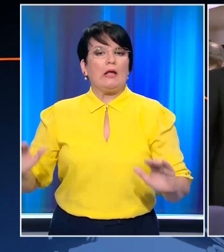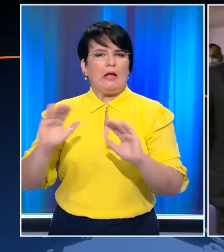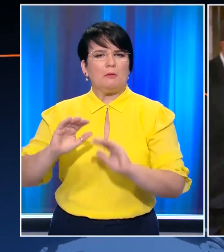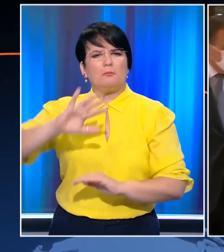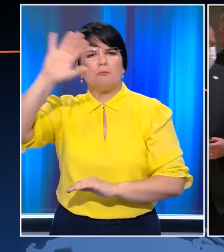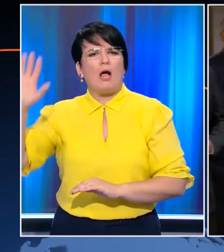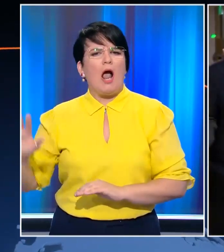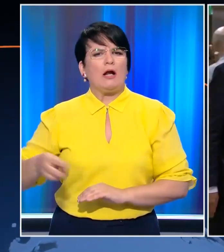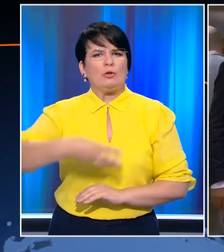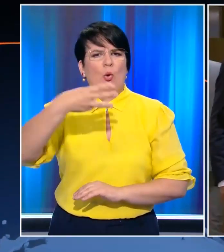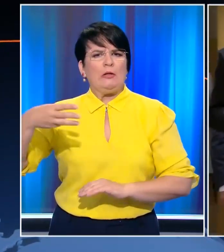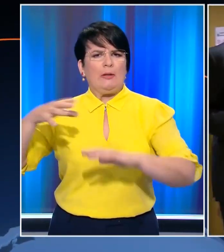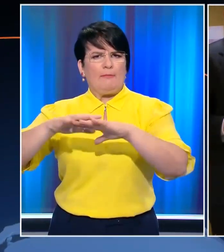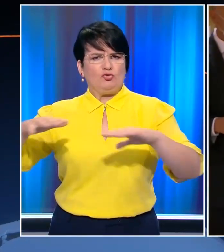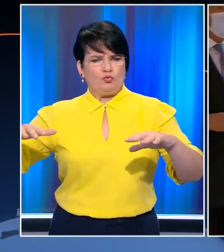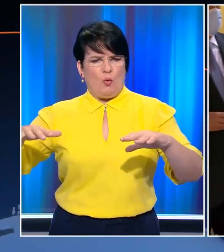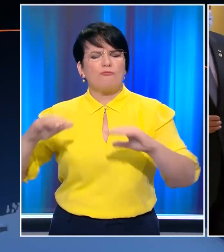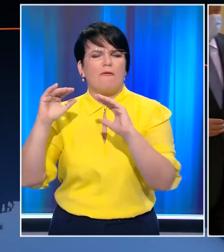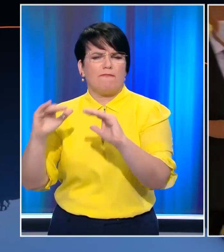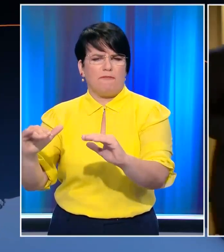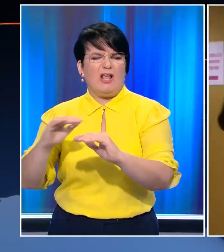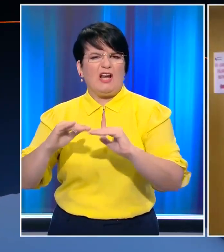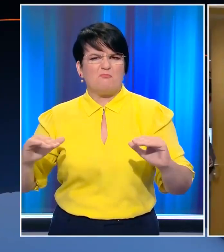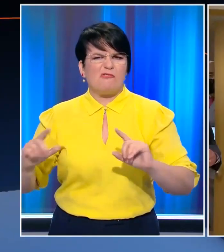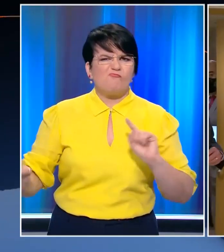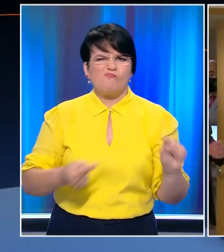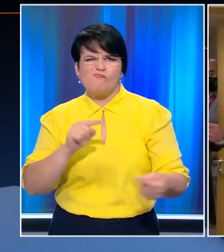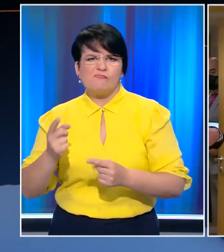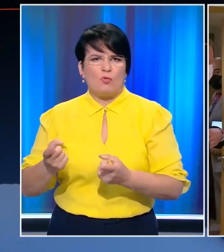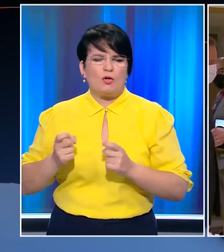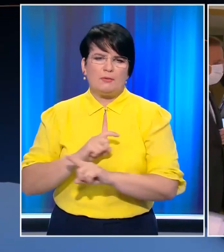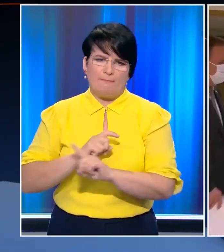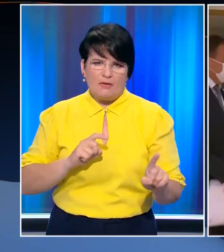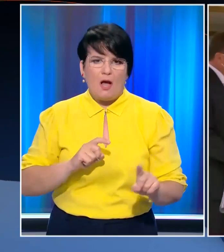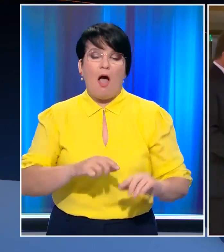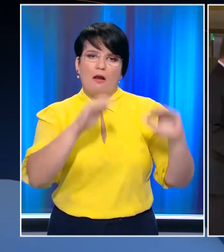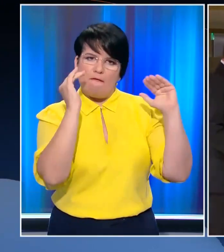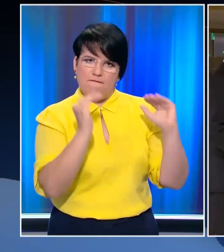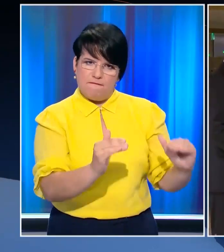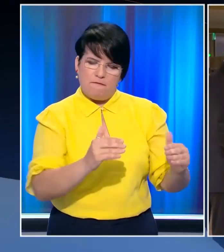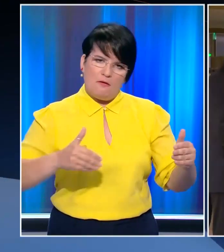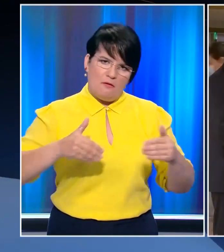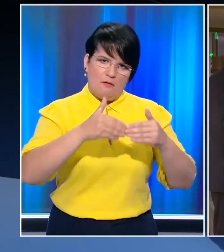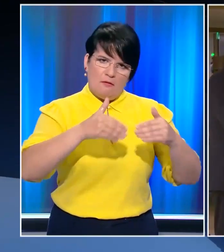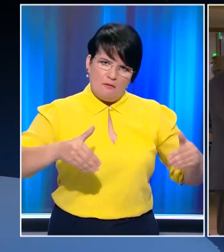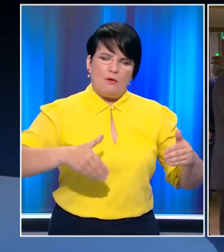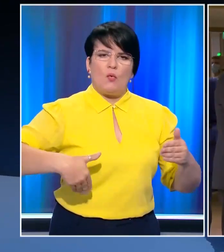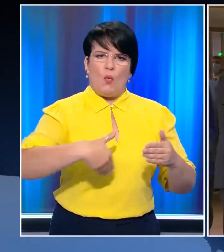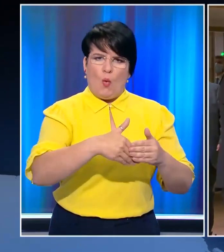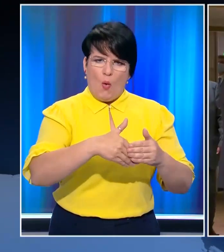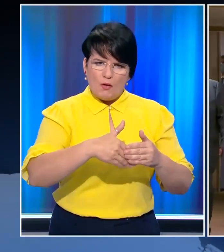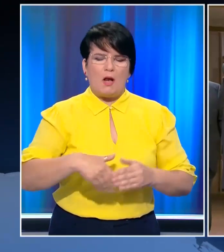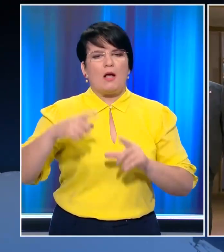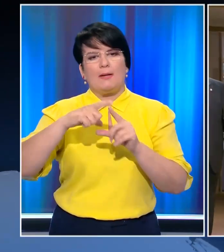Ανατολική Μεσόγειο ενώ βάζει μία κόκκινη γραμμή, παραμένει βέβαια αυτή η κόκκινη γραμμή που δεν αφορά τίποτα άλλο παρά το